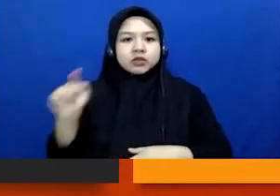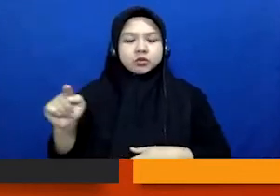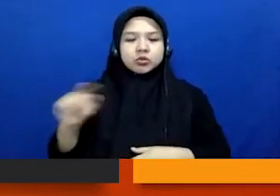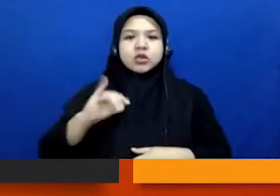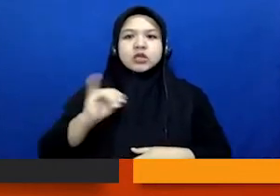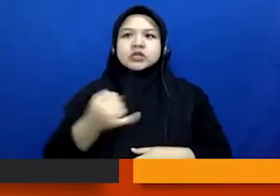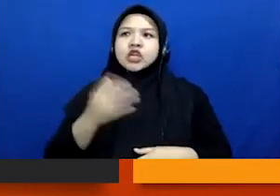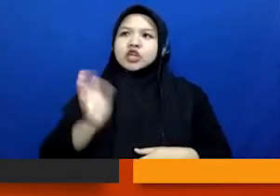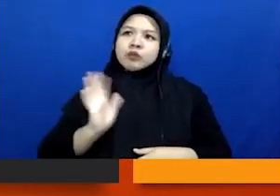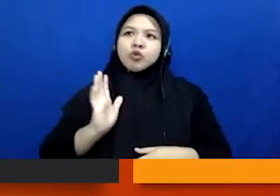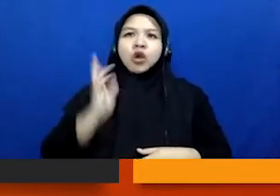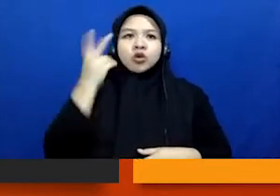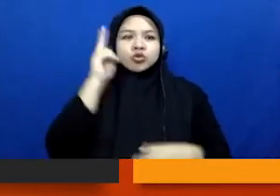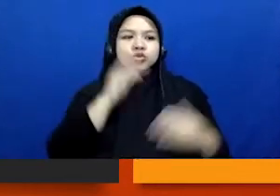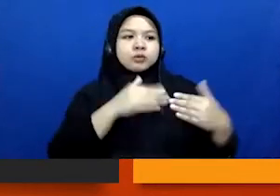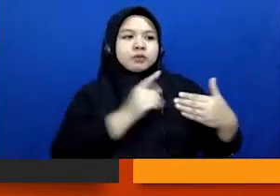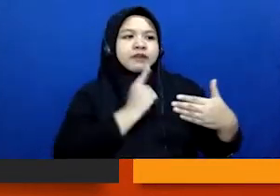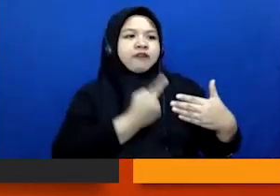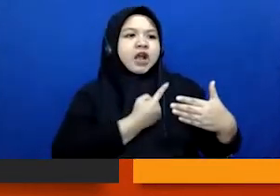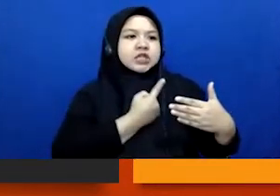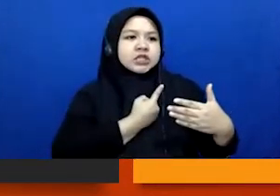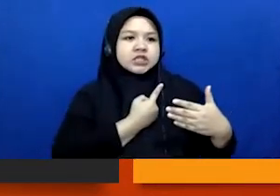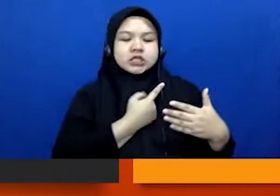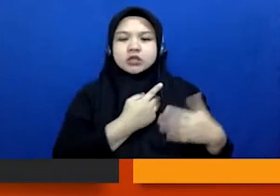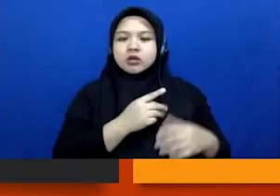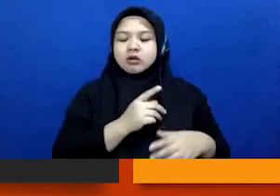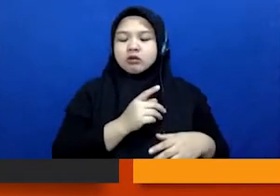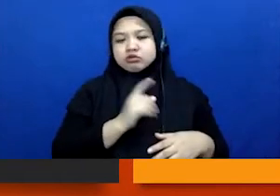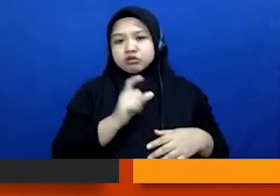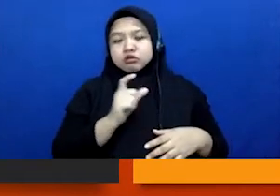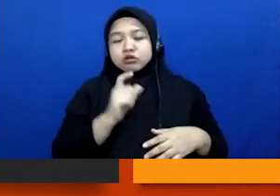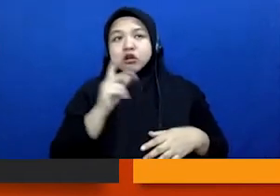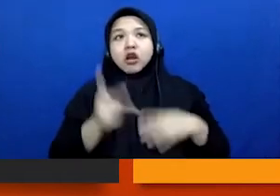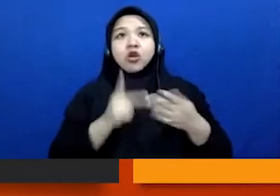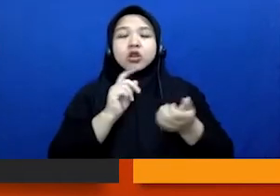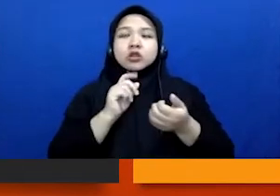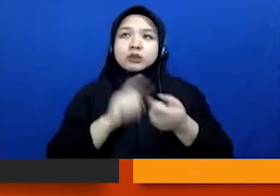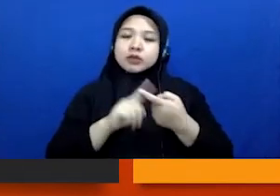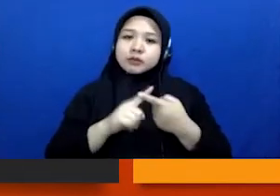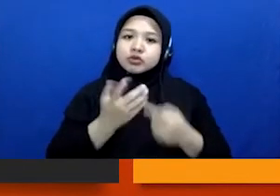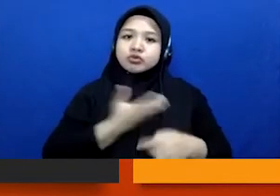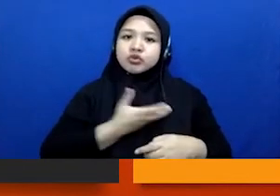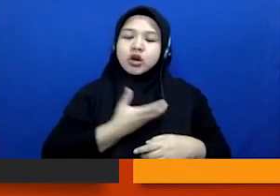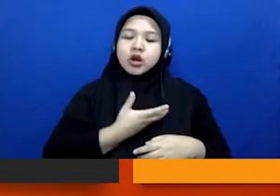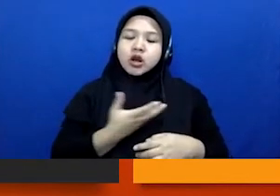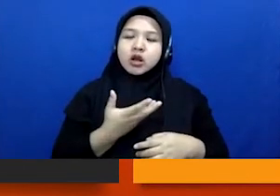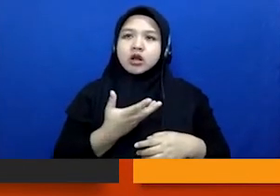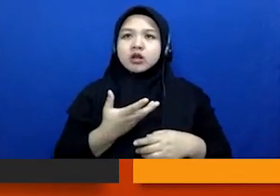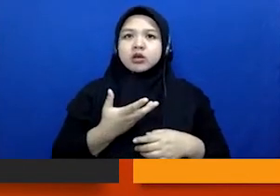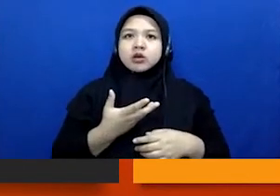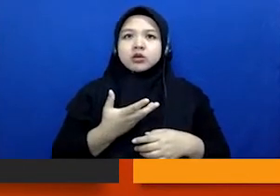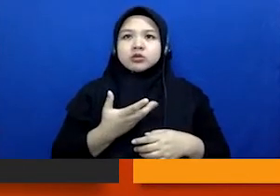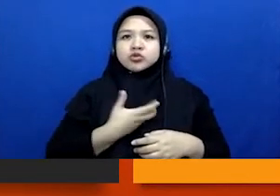ranah privasi gitu ya. Misalnya privasi ini, kalau teman-teman misalnya suka meliput